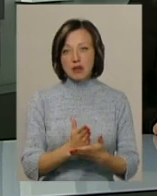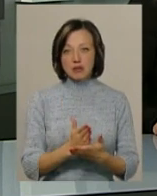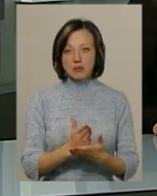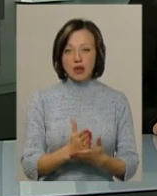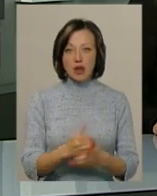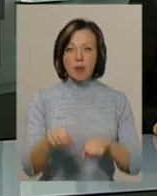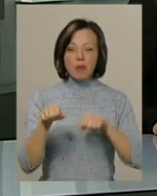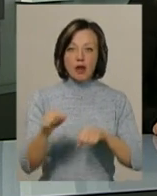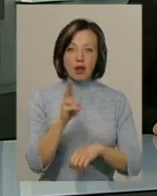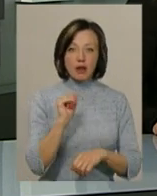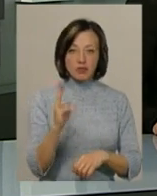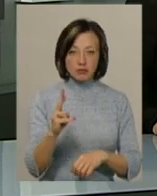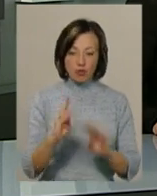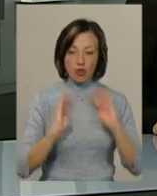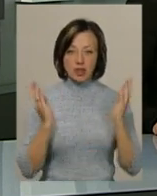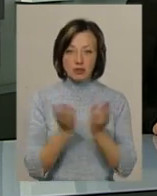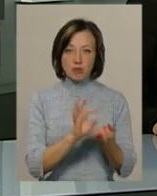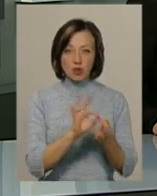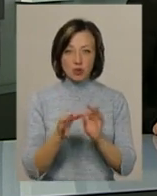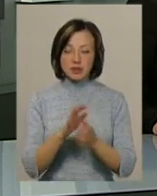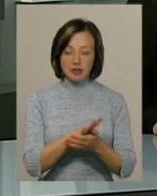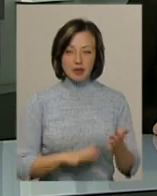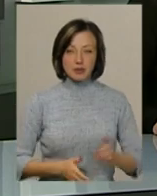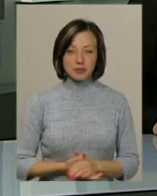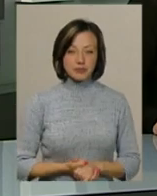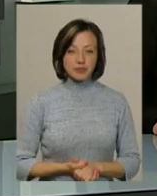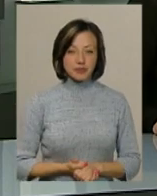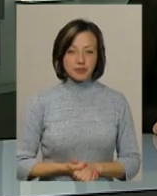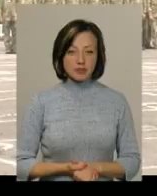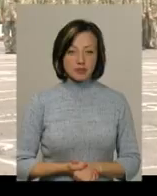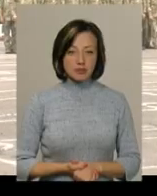поєдинок з кікбоксингу у ринзі. Подробиці розповість Ірина Аріон.